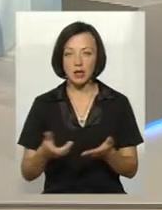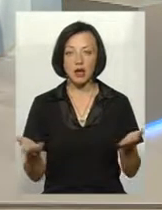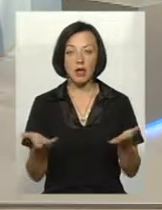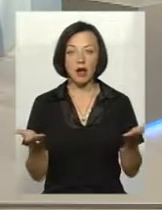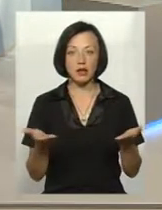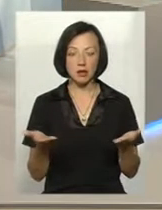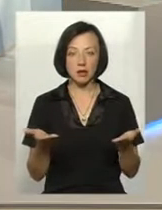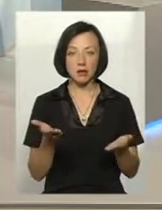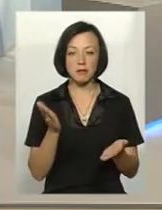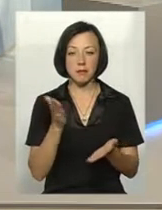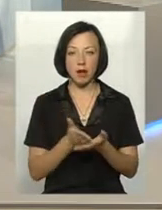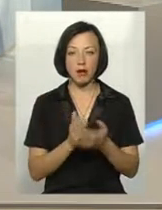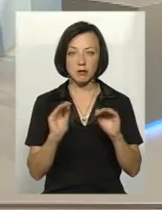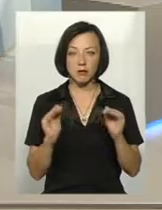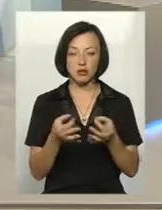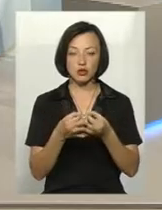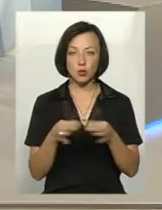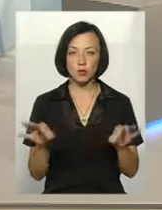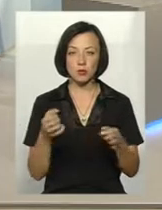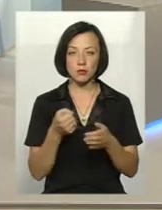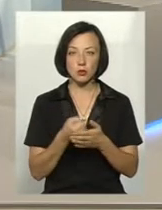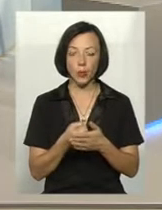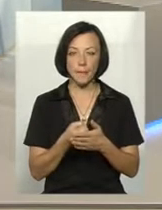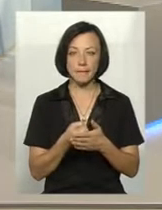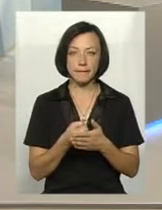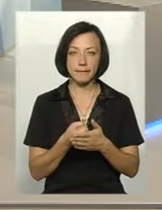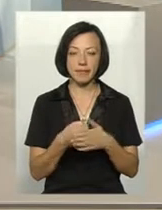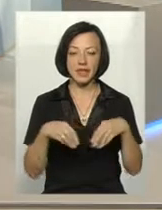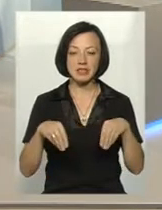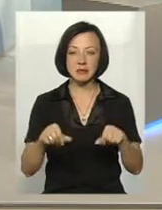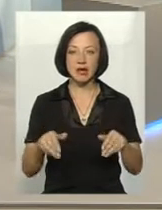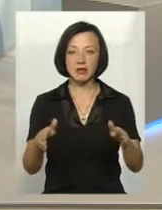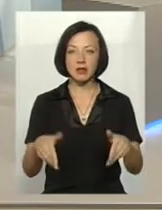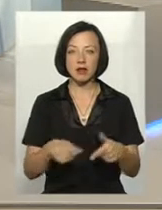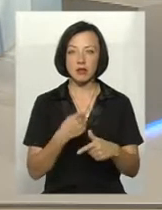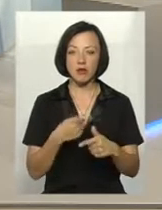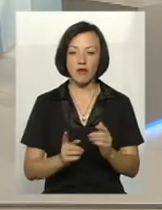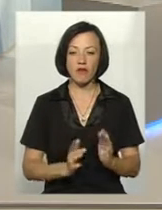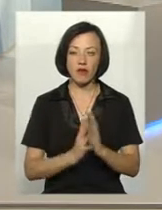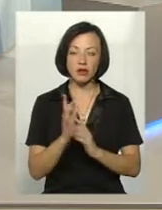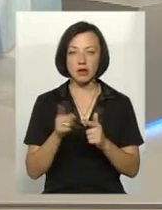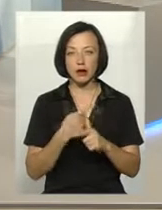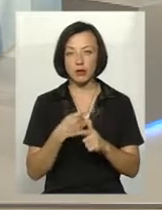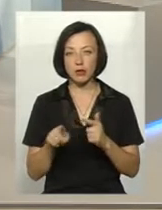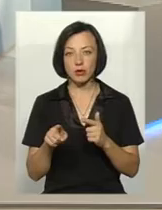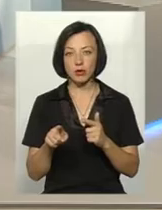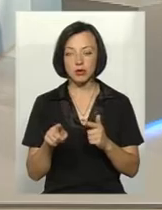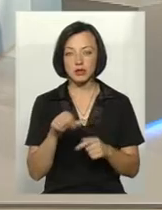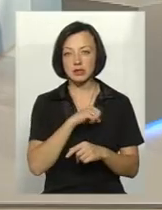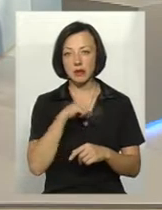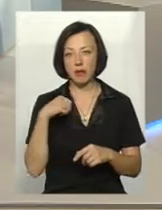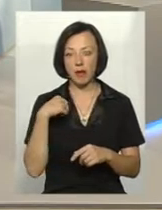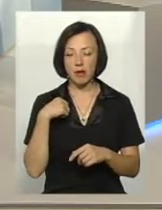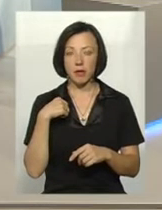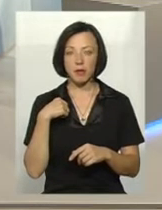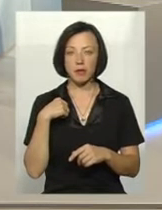мають менше доступу до, скажімо, земельної ділянки, аби вирости або самі, або самим, або ж